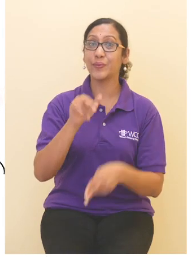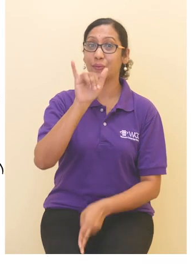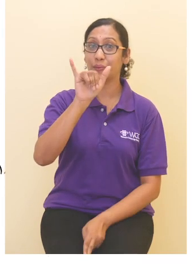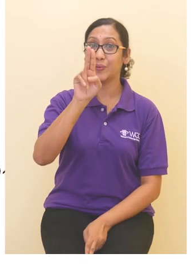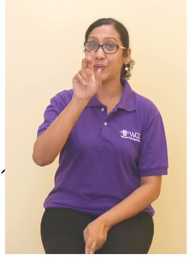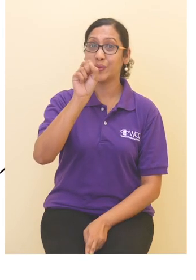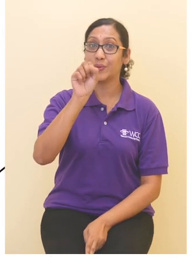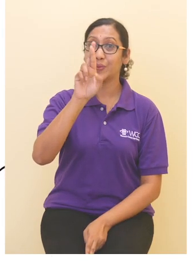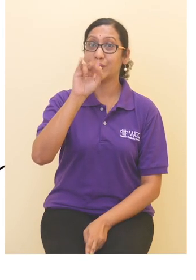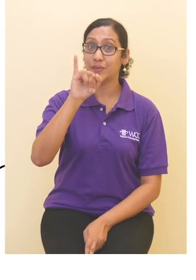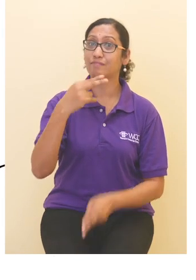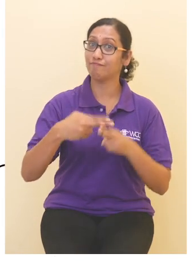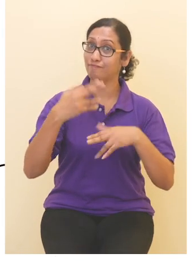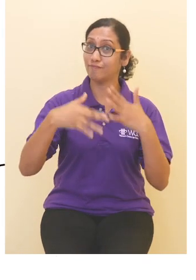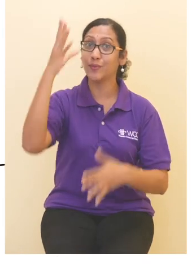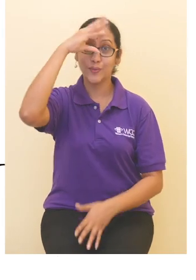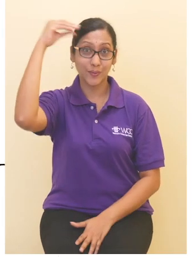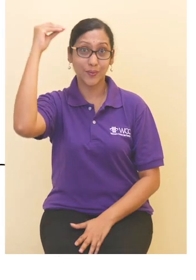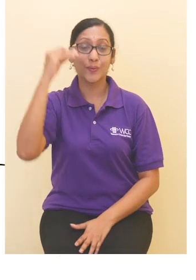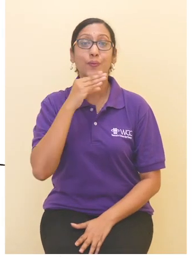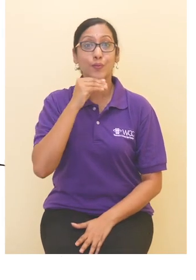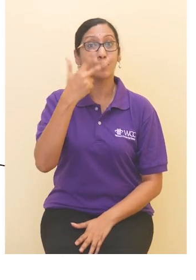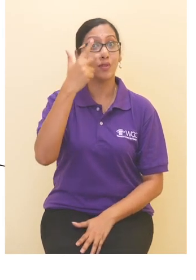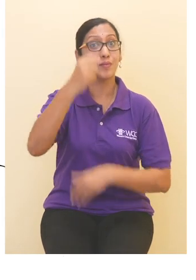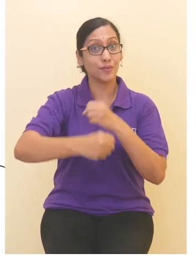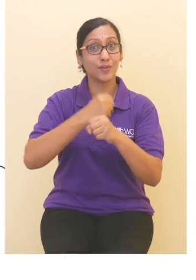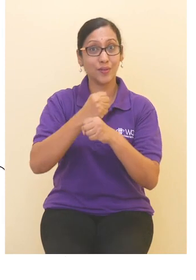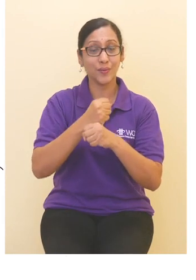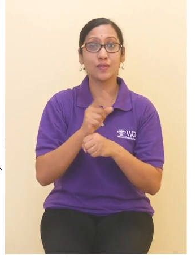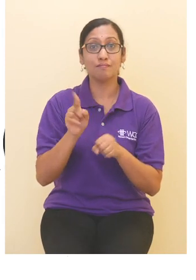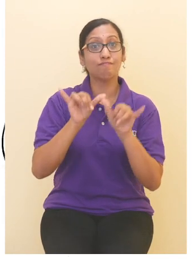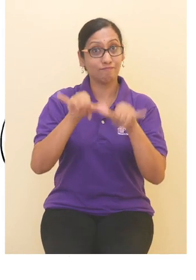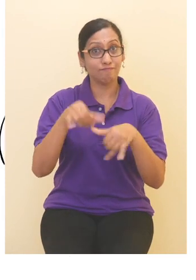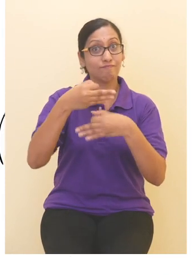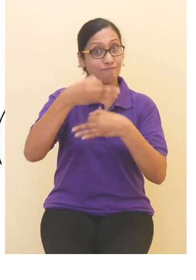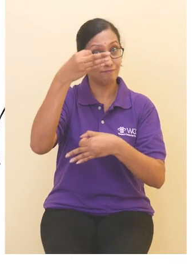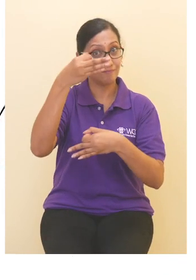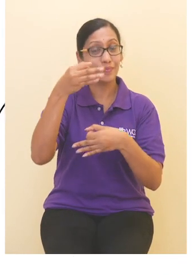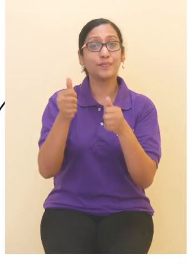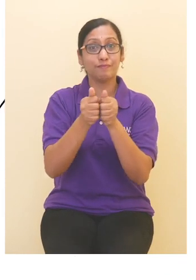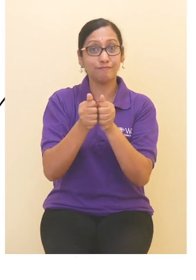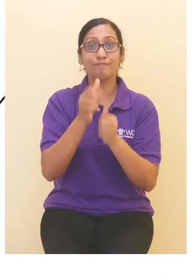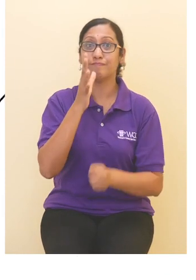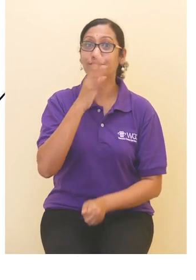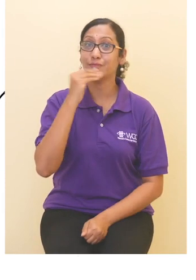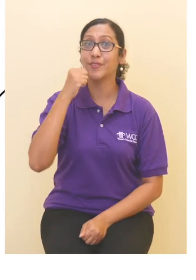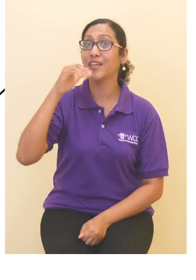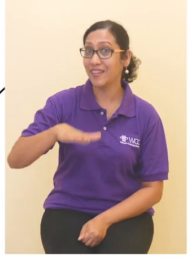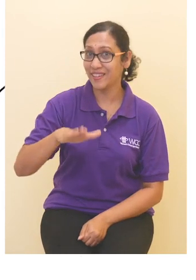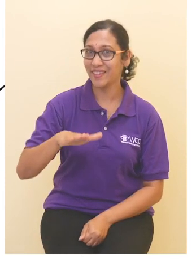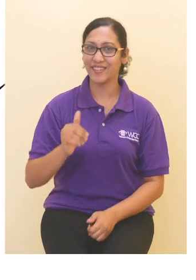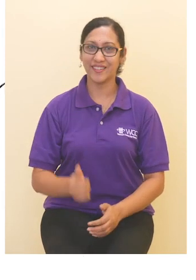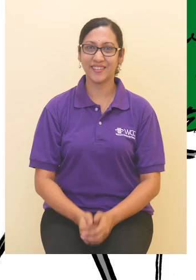Yusri berumur 13 tahun tinggal di flat bersama ibunya, Puan Siti dan adiknya.